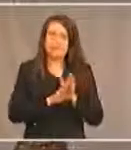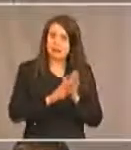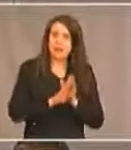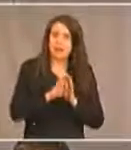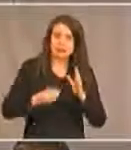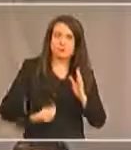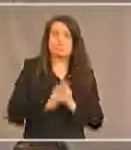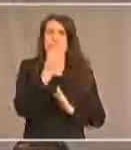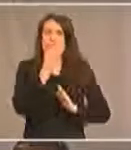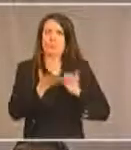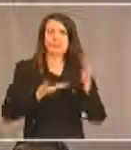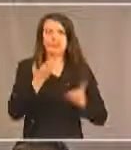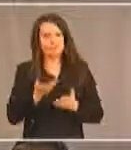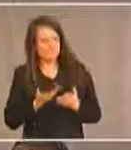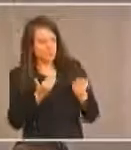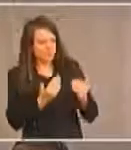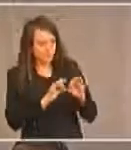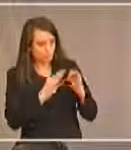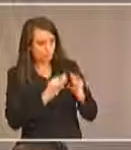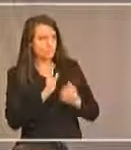services à fournir aux familles.